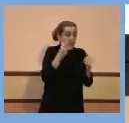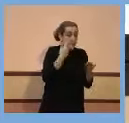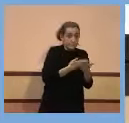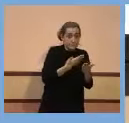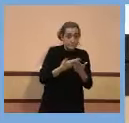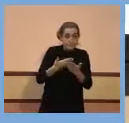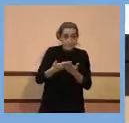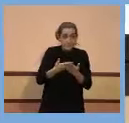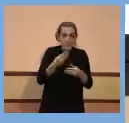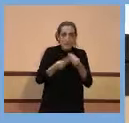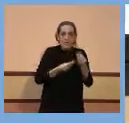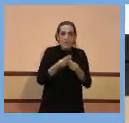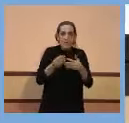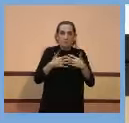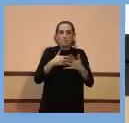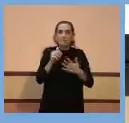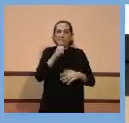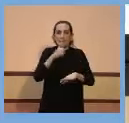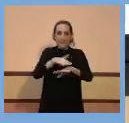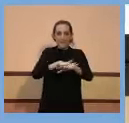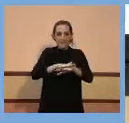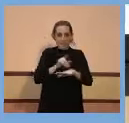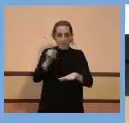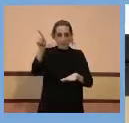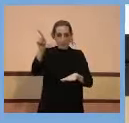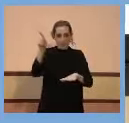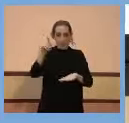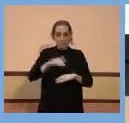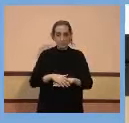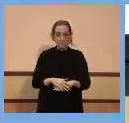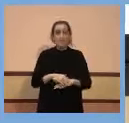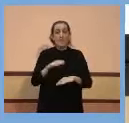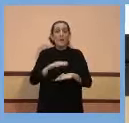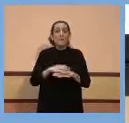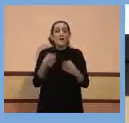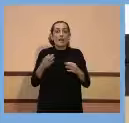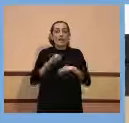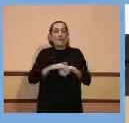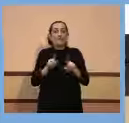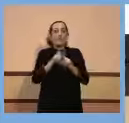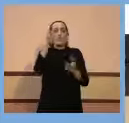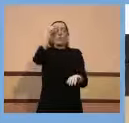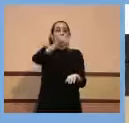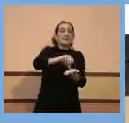fet pel propi Ministeri per a una ciutat model de 500.000 habitants.